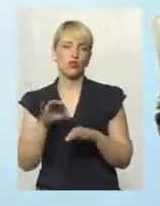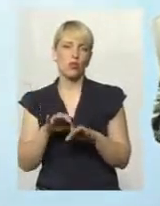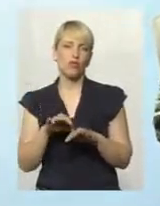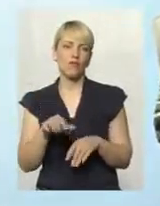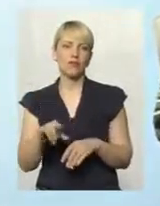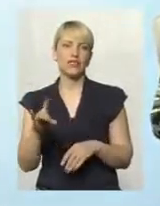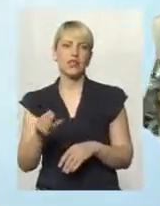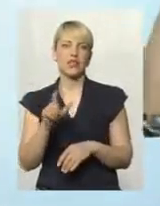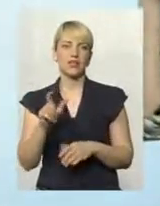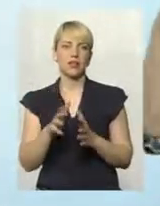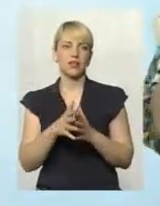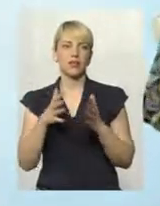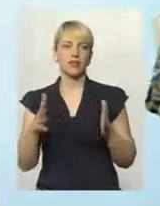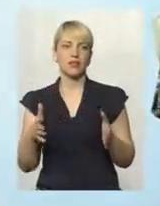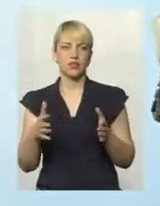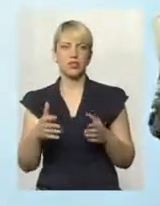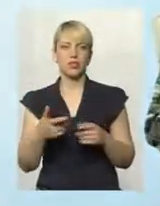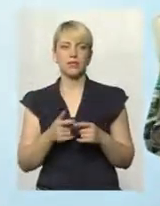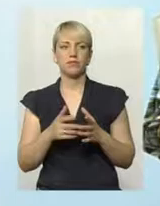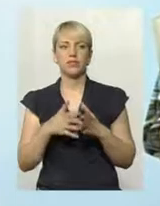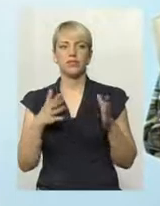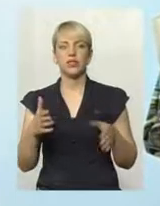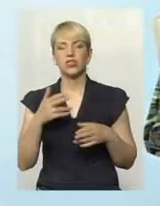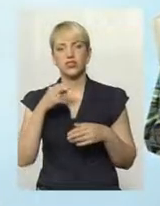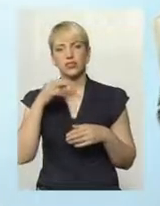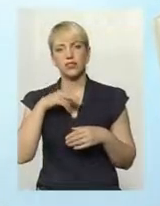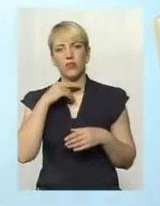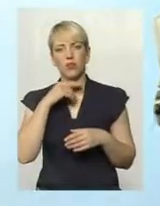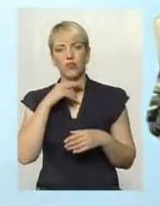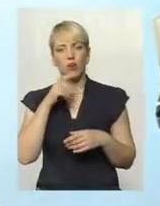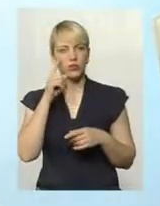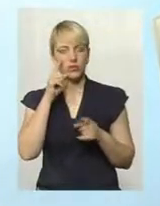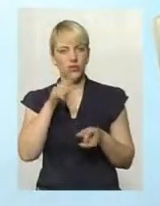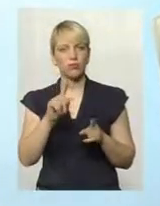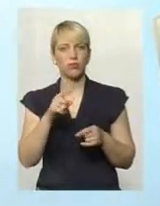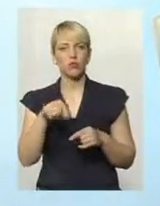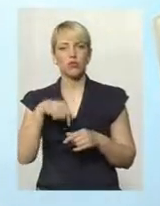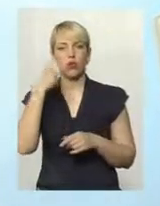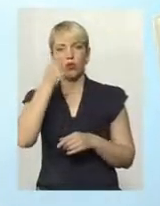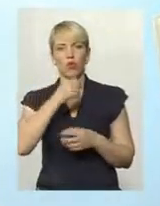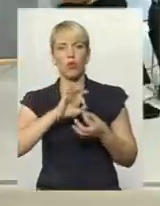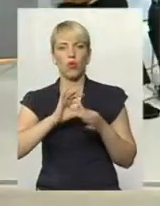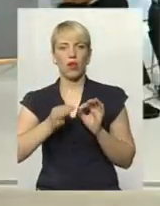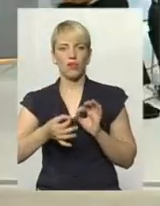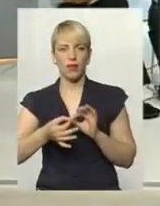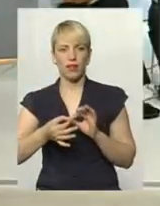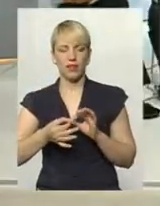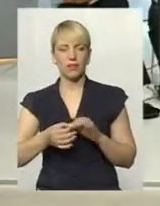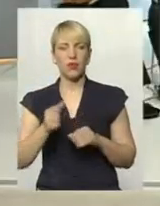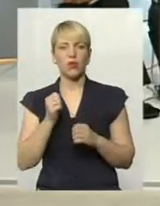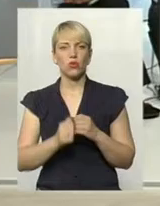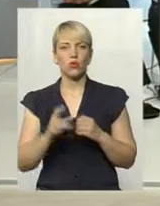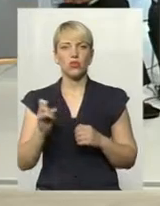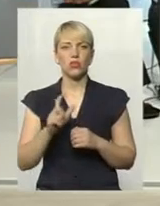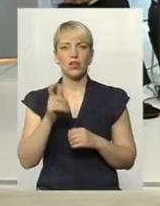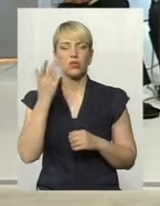більше звертаємо увагу на нього, тому що цього року Олімпіада. Кожного разу,